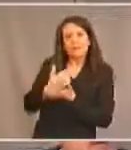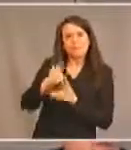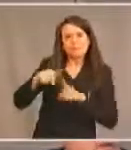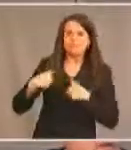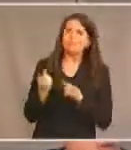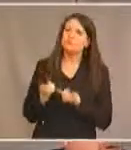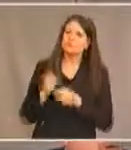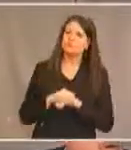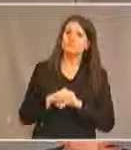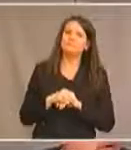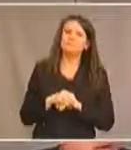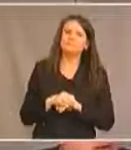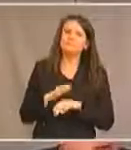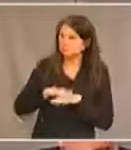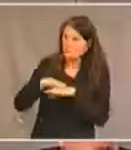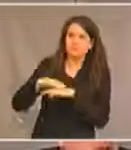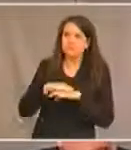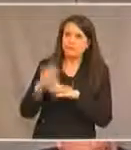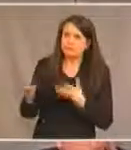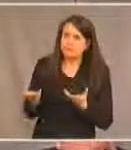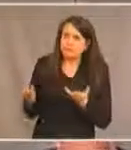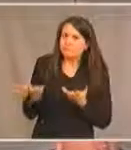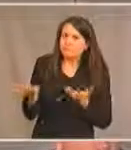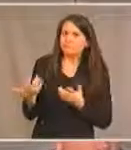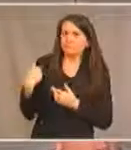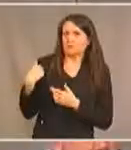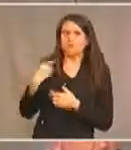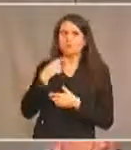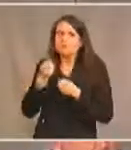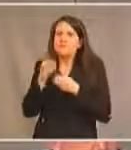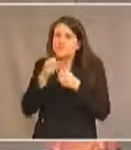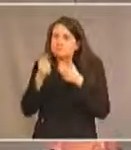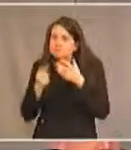dans le cadre des consultations, vous en avez mentionné certains.